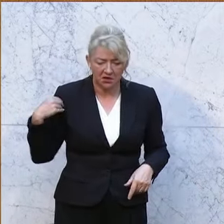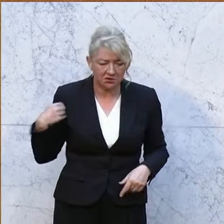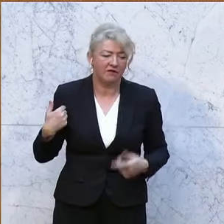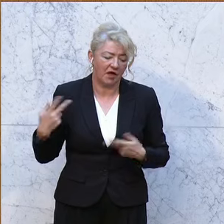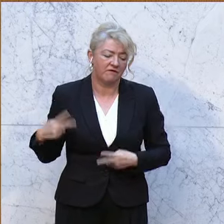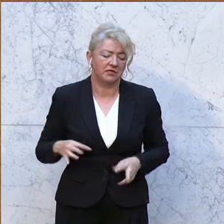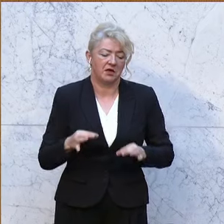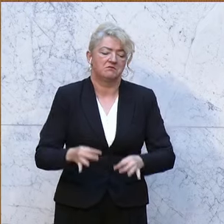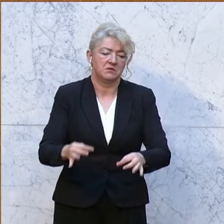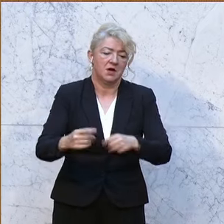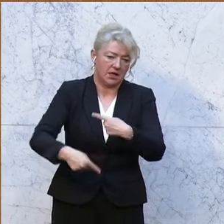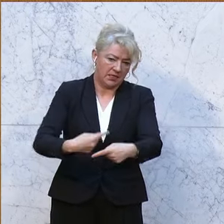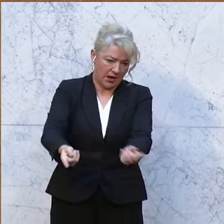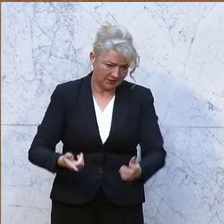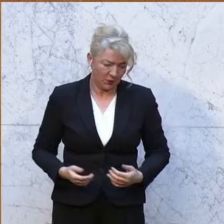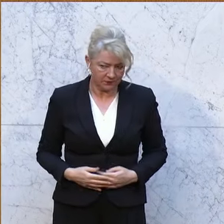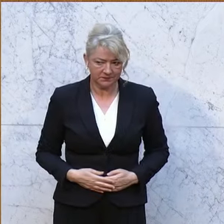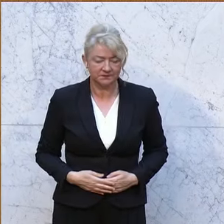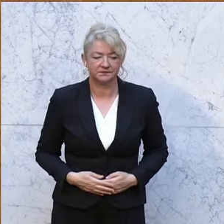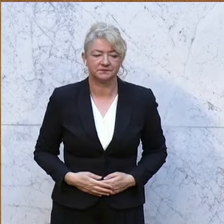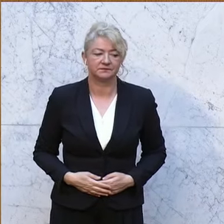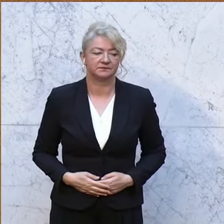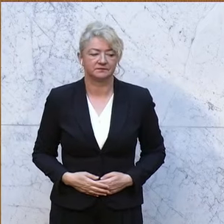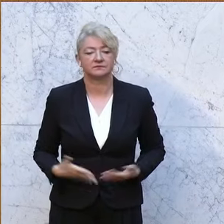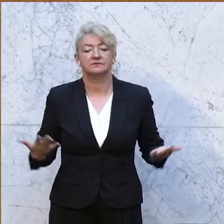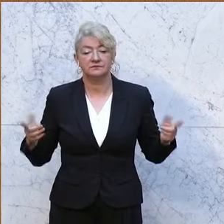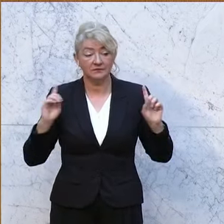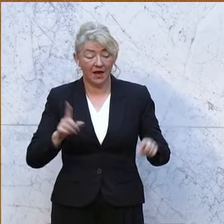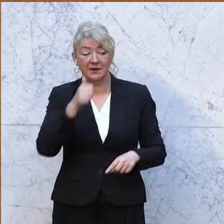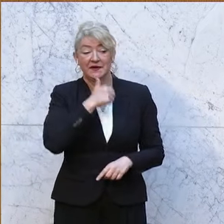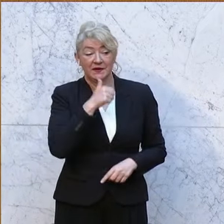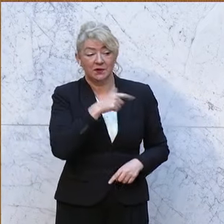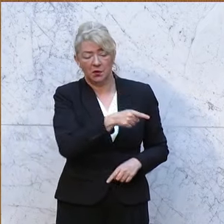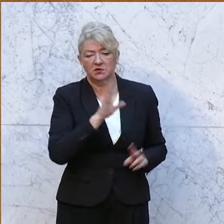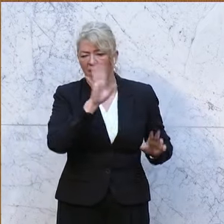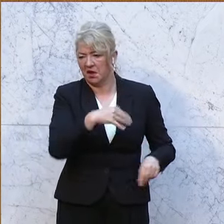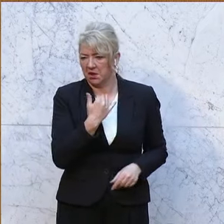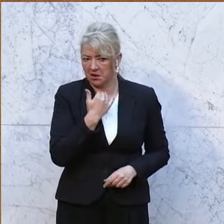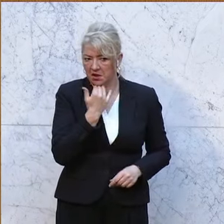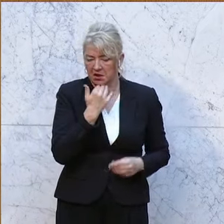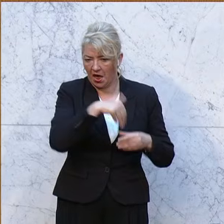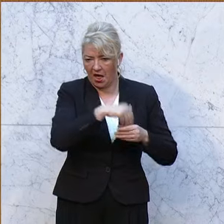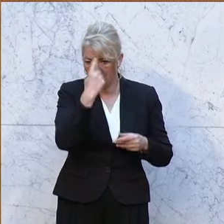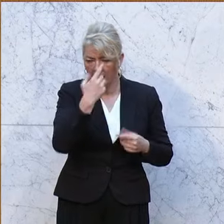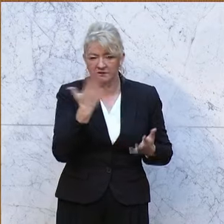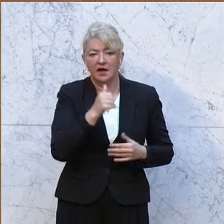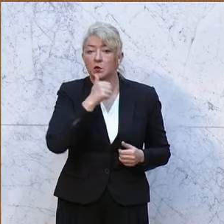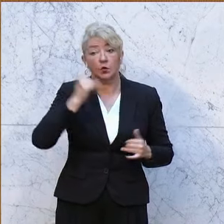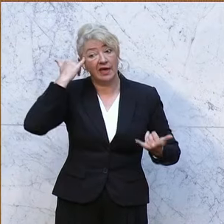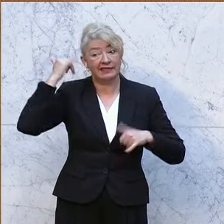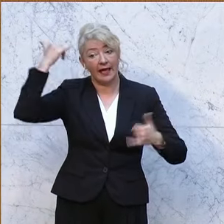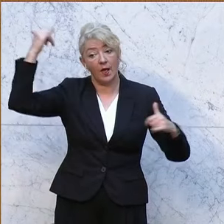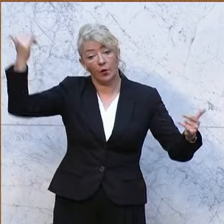weitergegeben, die nächste Generation. Was allerdings die Grünen wieder ganz egal ist, dass durch diese grüne Ideologie,